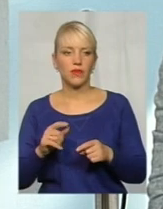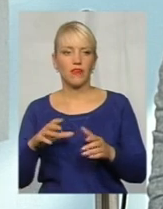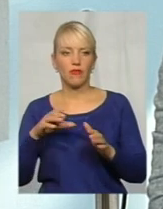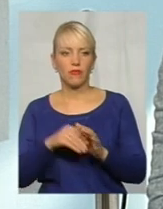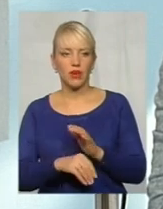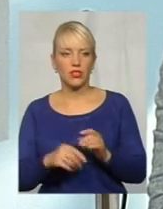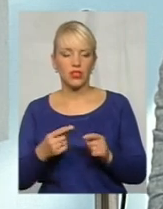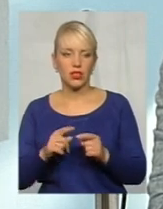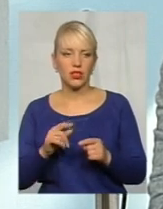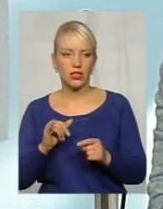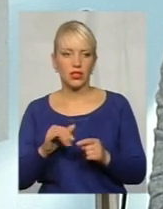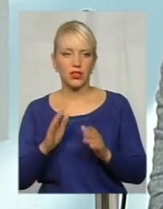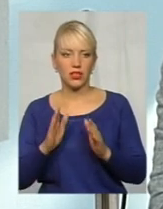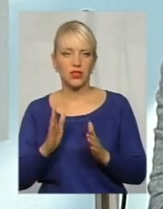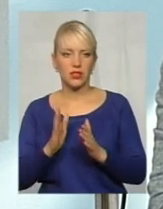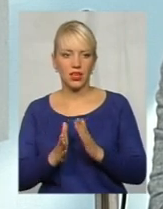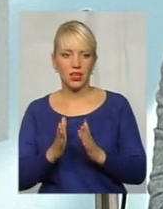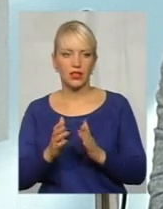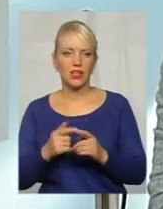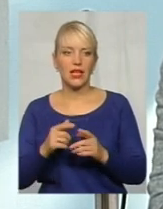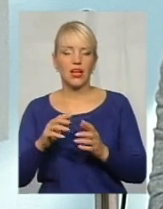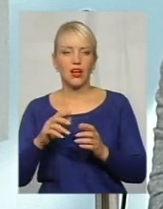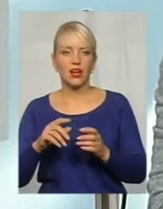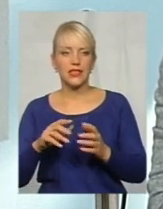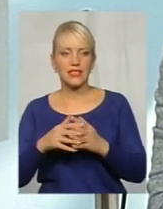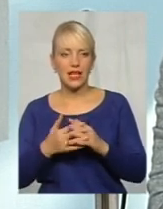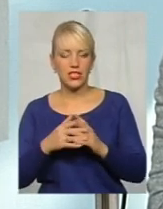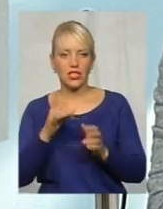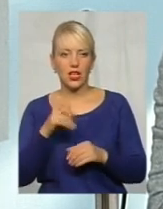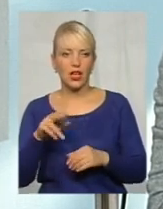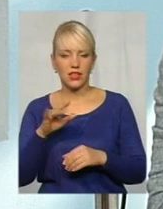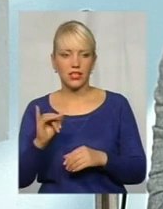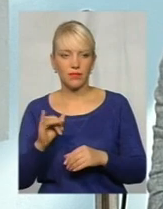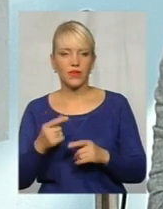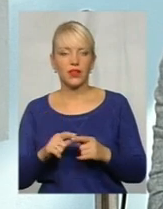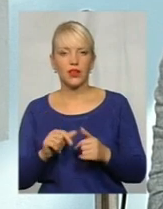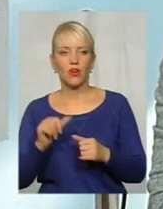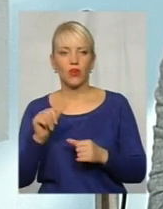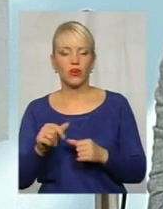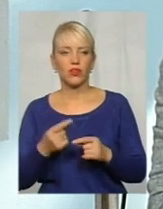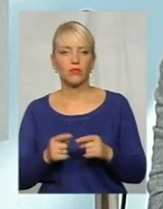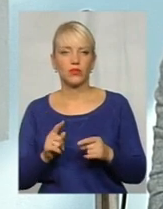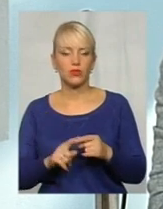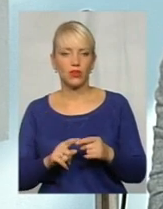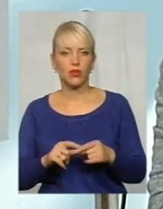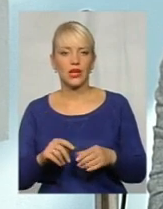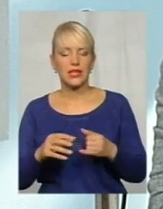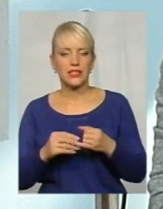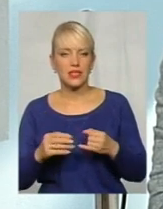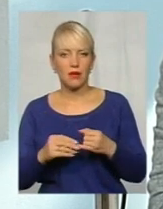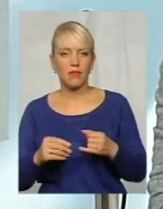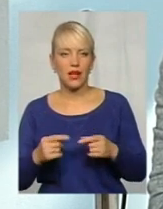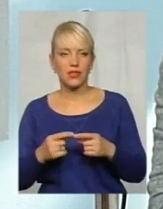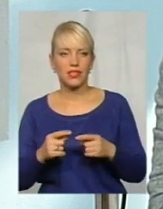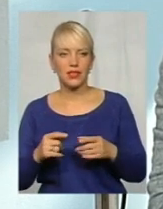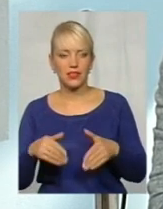населеного пункту є лише сільські селищні ради. Ось. І окрім того, земельні ділянки були передані ті, що